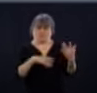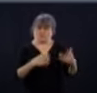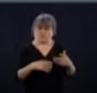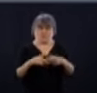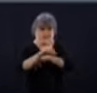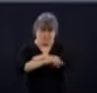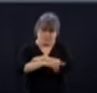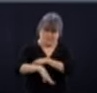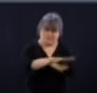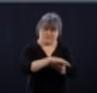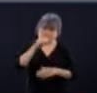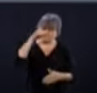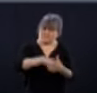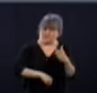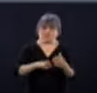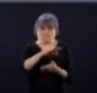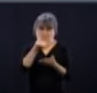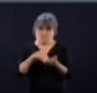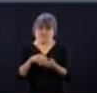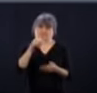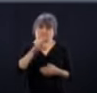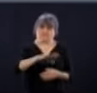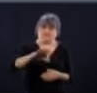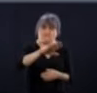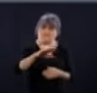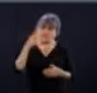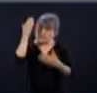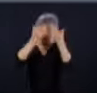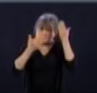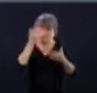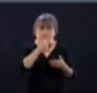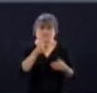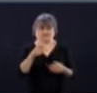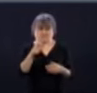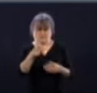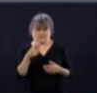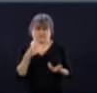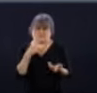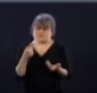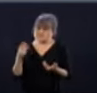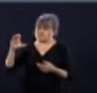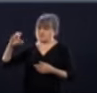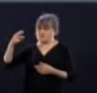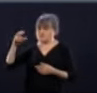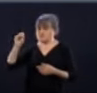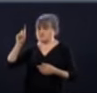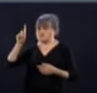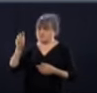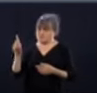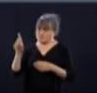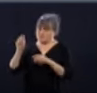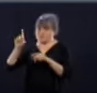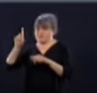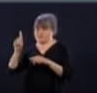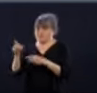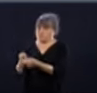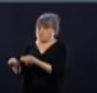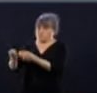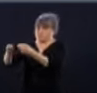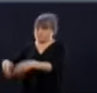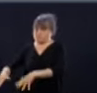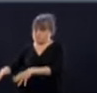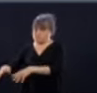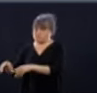-Nord soulève des inquiétudes. Vous avez reconnu l'avoir échappé dans les CHSLD. Quelle garantie avez-vous à nous offrir que vous n'allez pas l